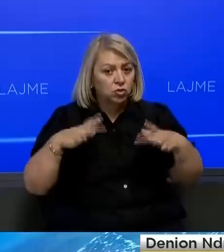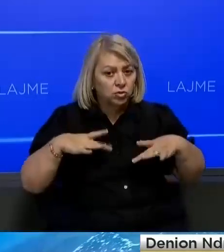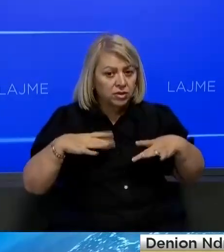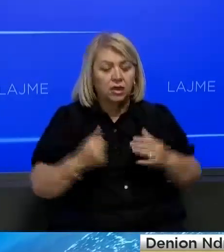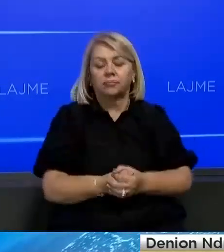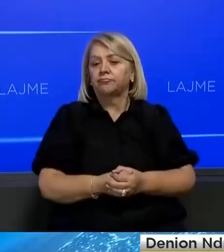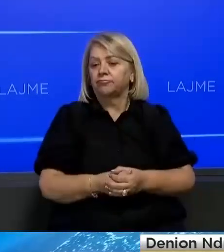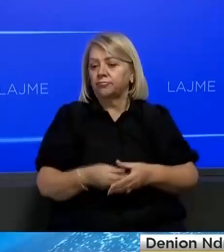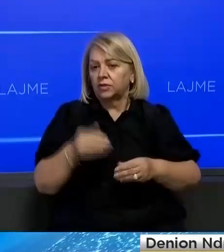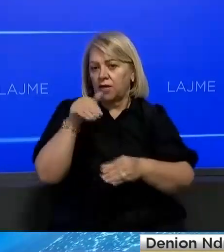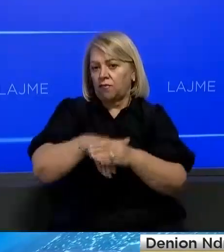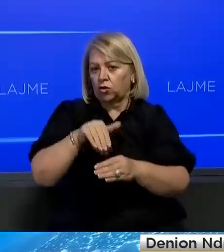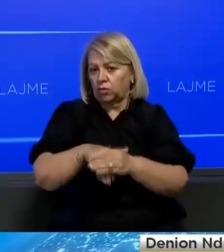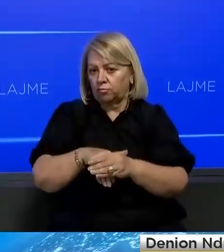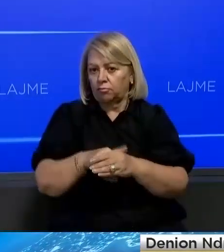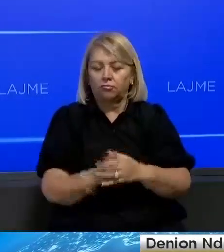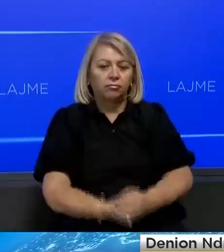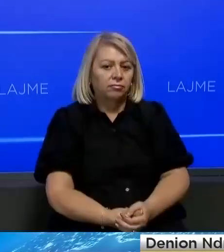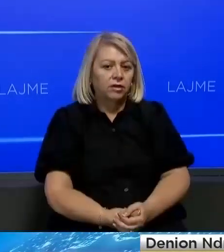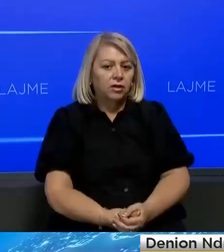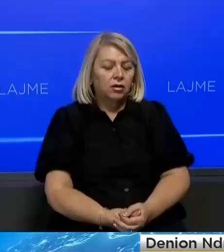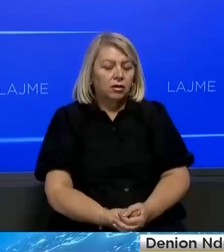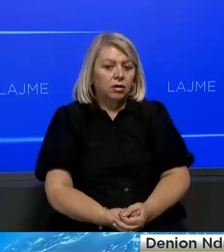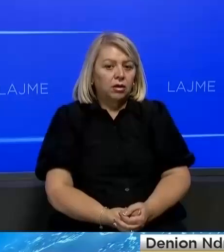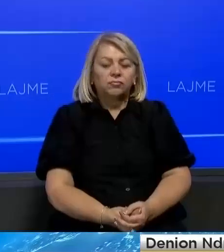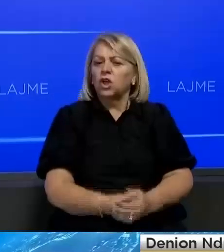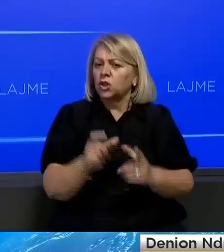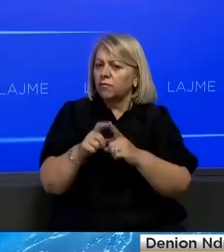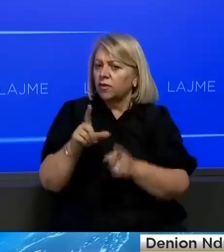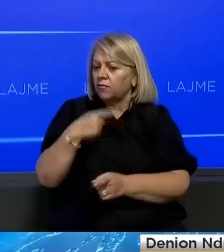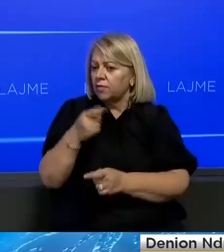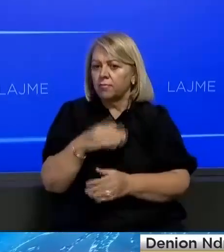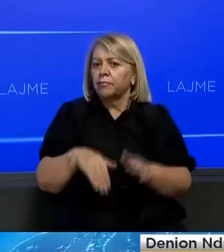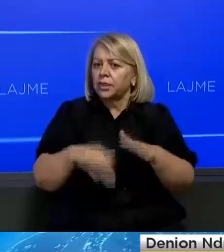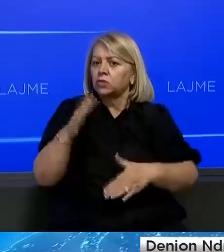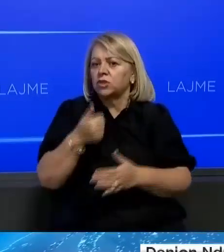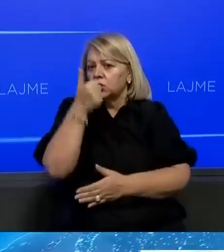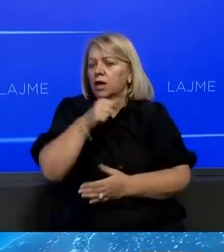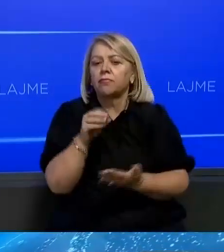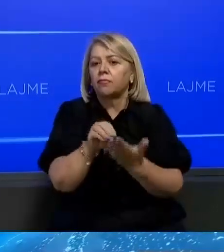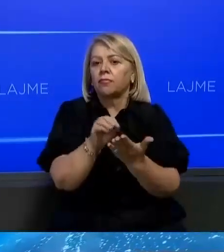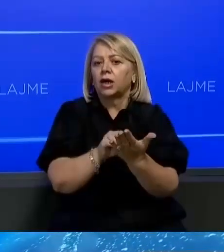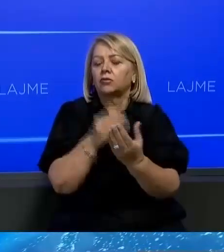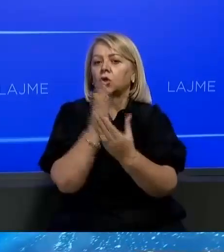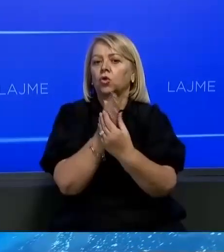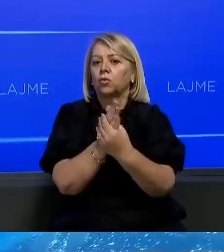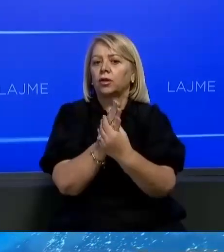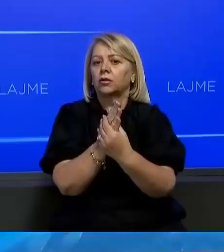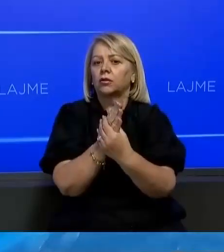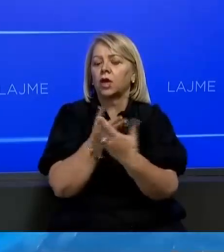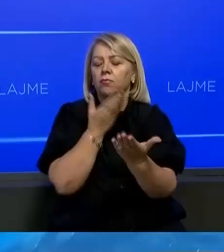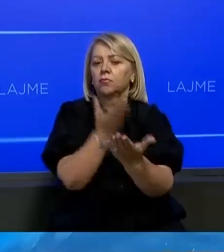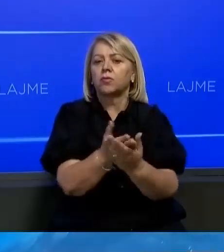kalon në proces të votimit. Po, Denion, a mund të flasim pak më te përse qka përmban rezoluta e